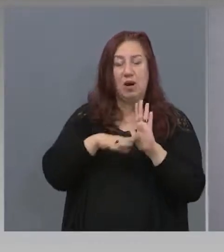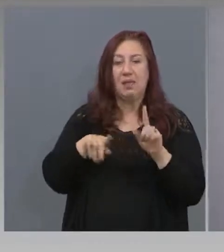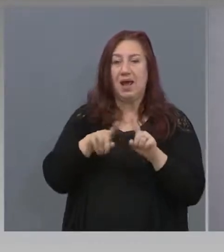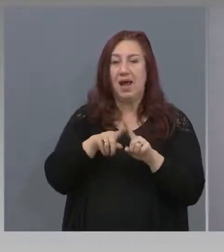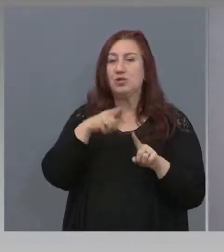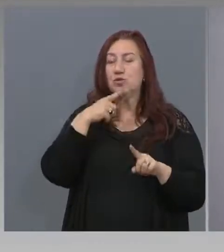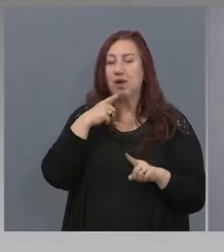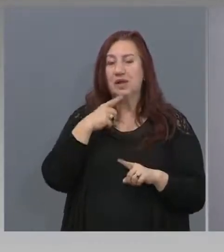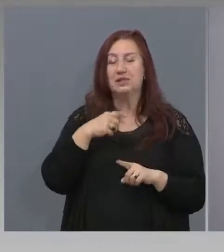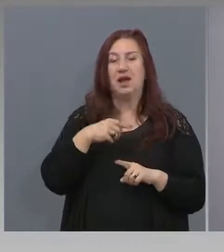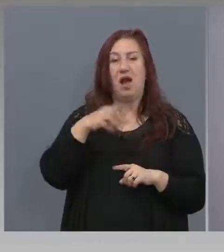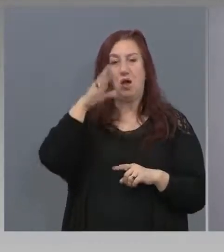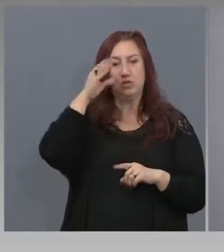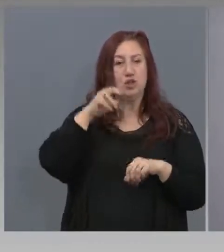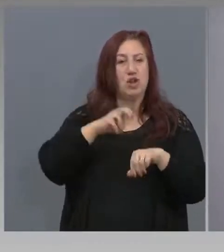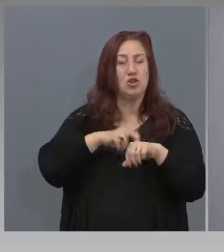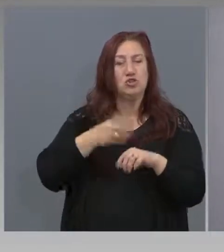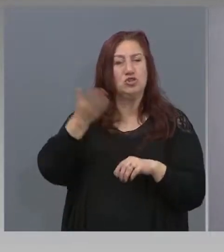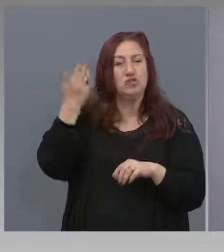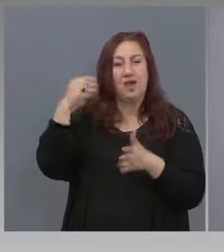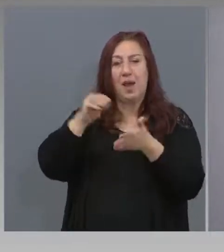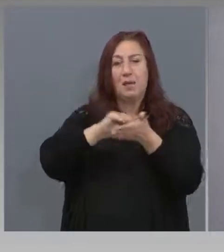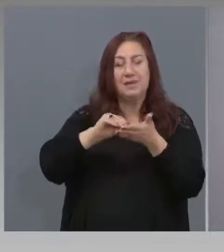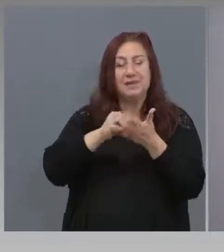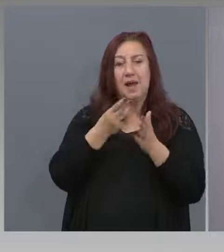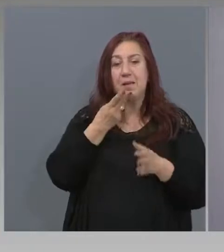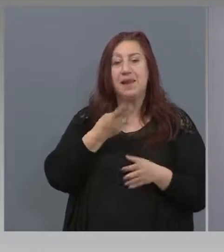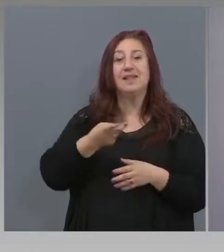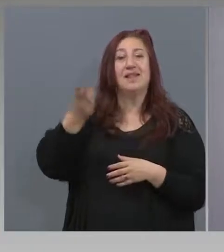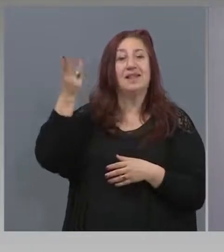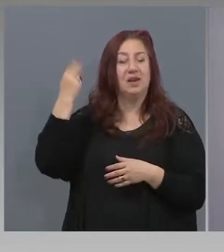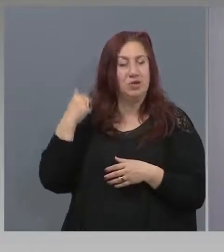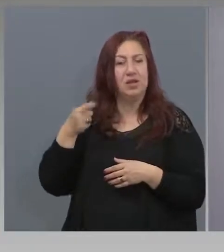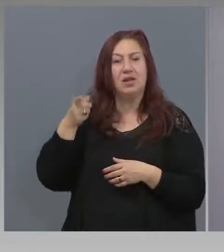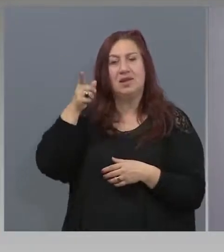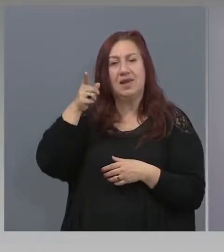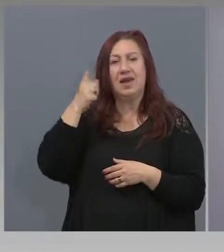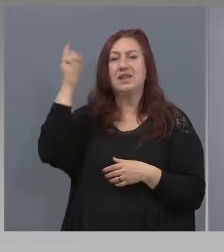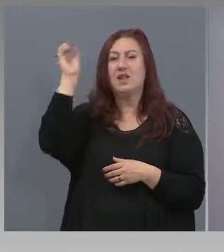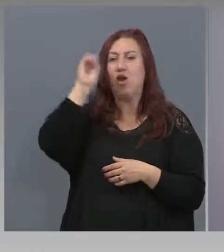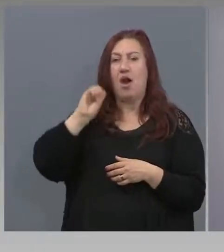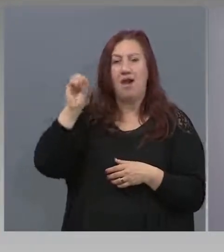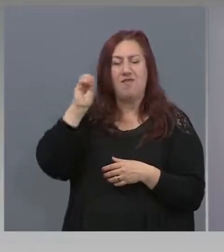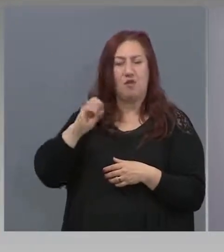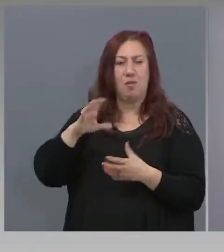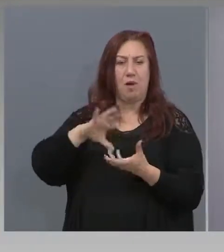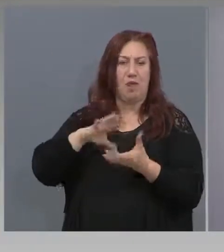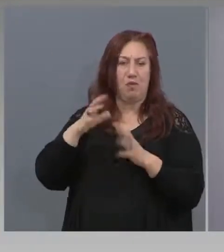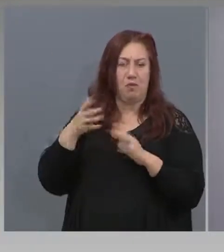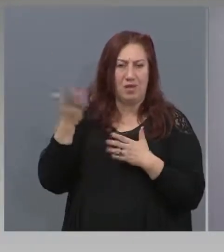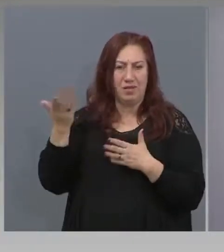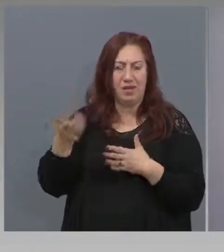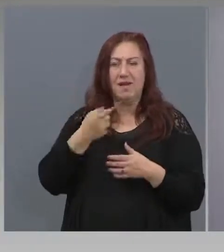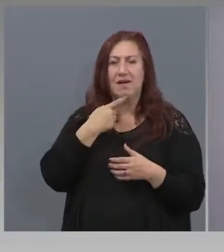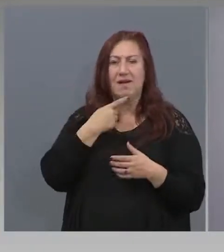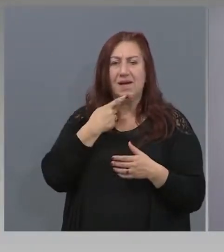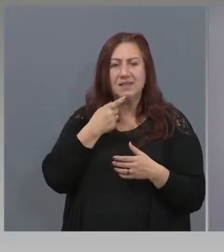Доншев, е писана преди три години. Един европейски политик беше казал, договорите, тя е съобразен договор между нас,